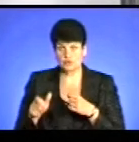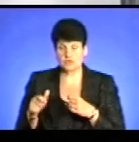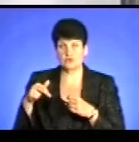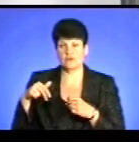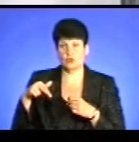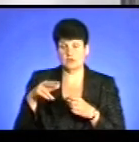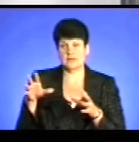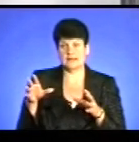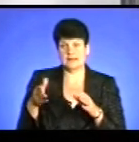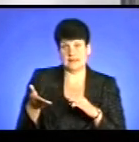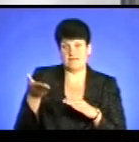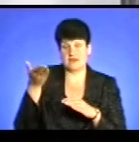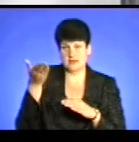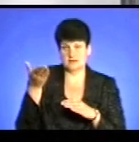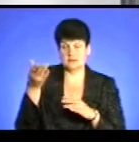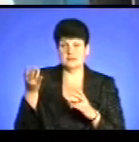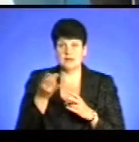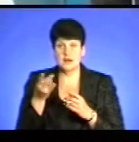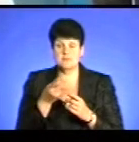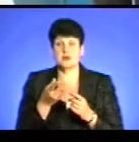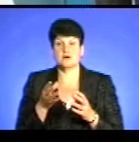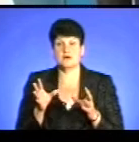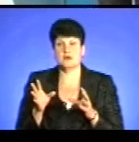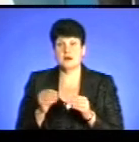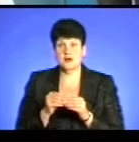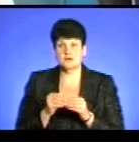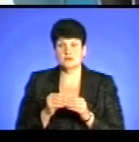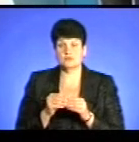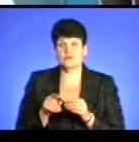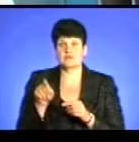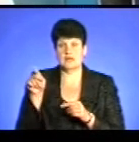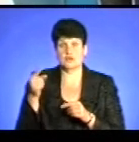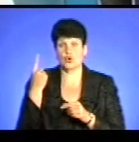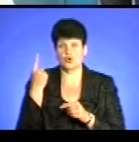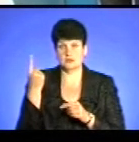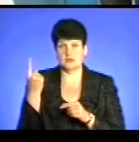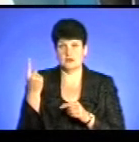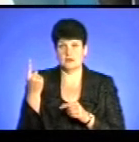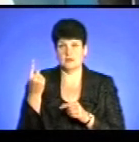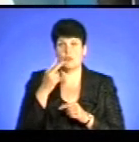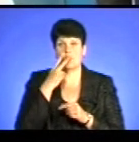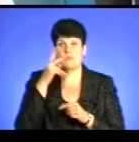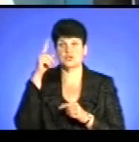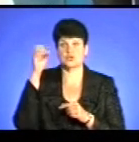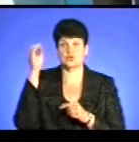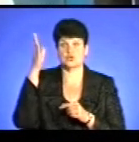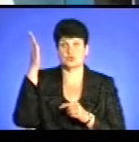наверх з нею, не треба виходити з нею, тому що в неї одна мета – вийти, тільки побачити сонце.